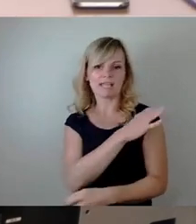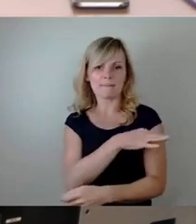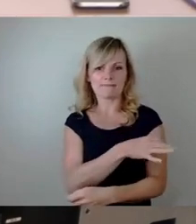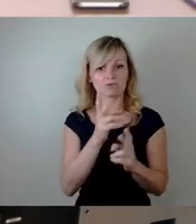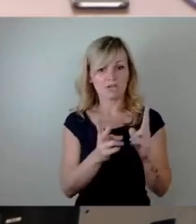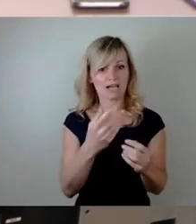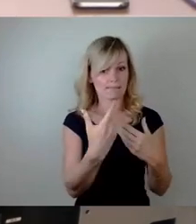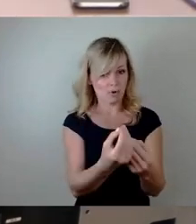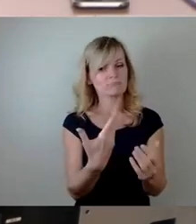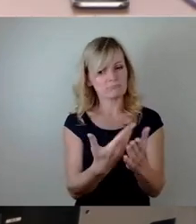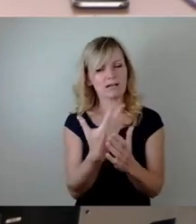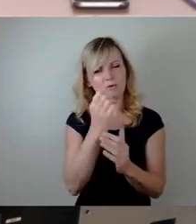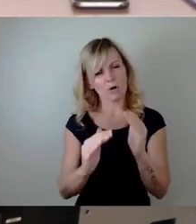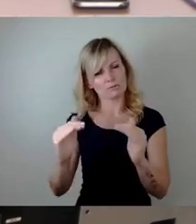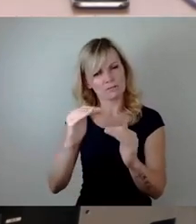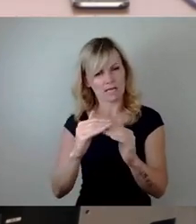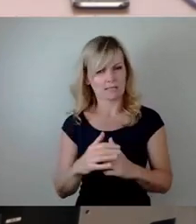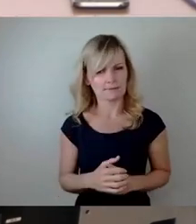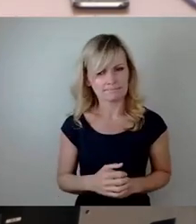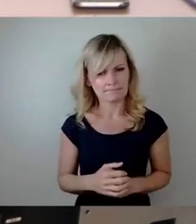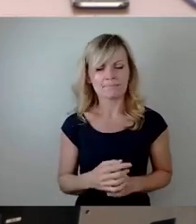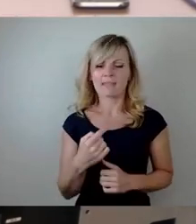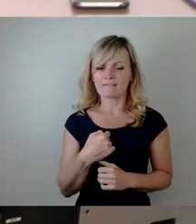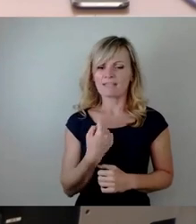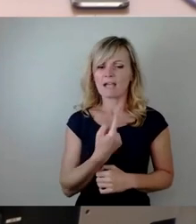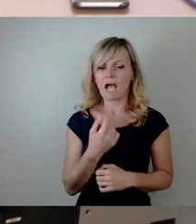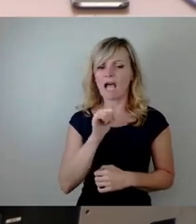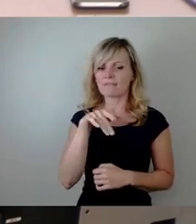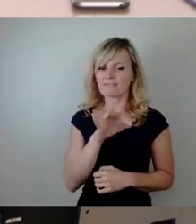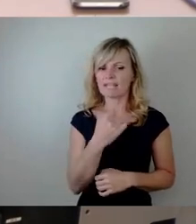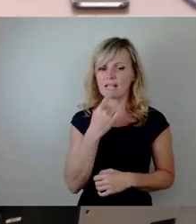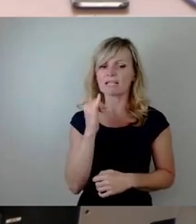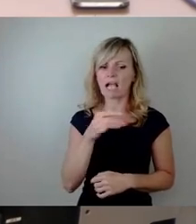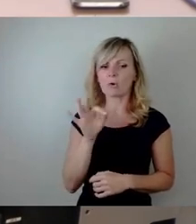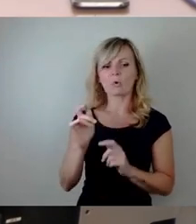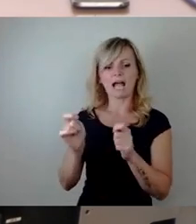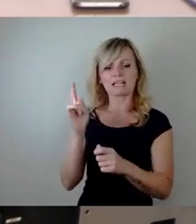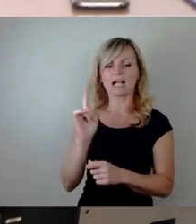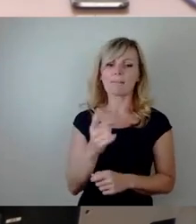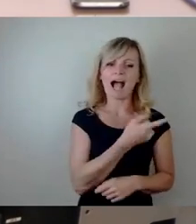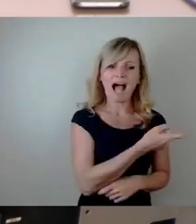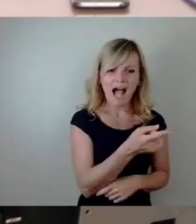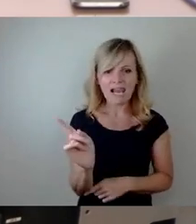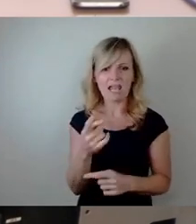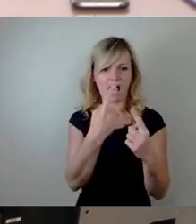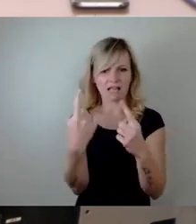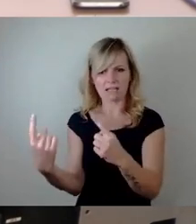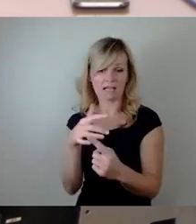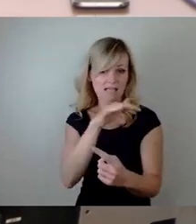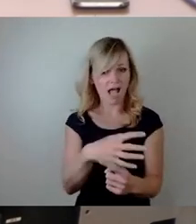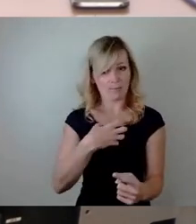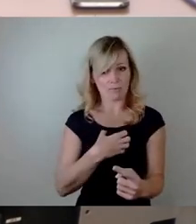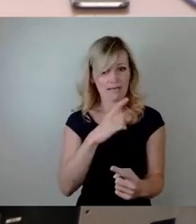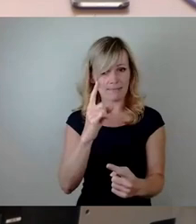von der AfD, ja, das ist ein guter Antrag. Aber wir möchten es gerne auch für alle anderen haben, ein Problem haben. Und wir haben ja vorhin gerade